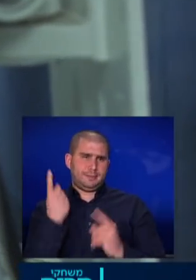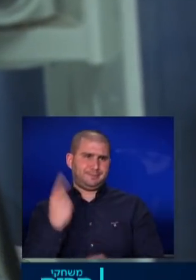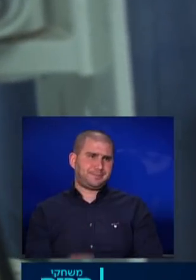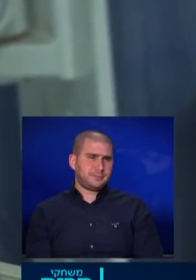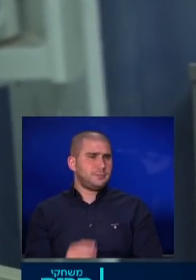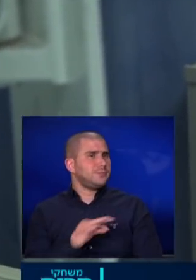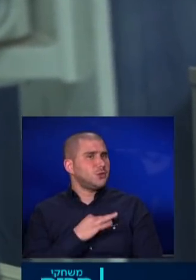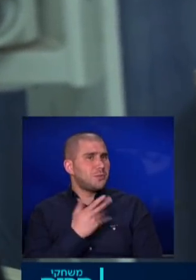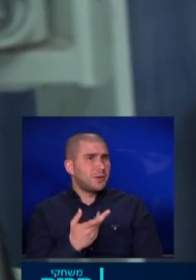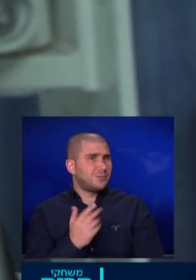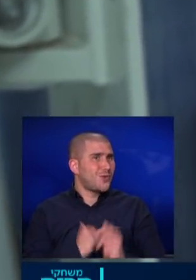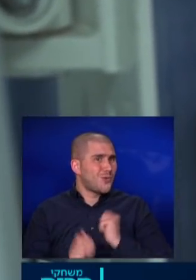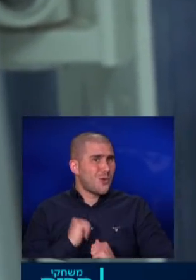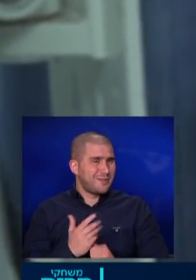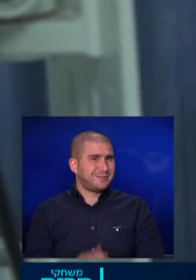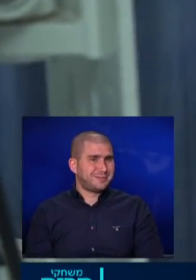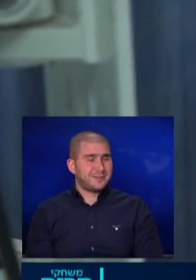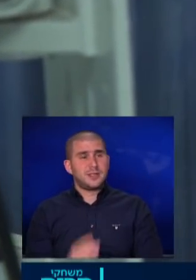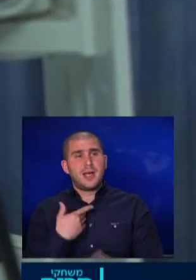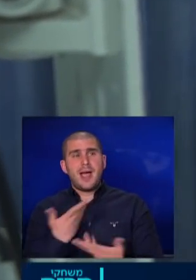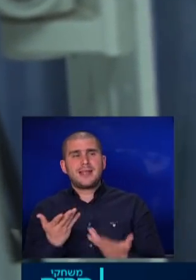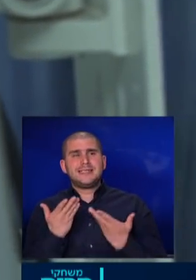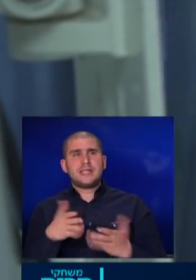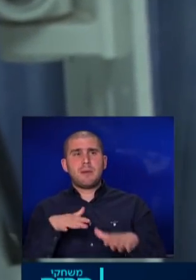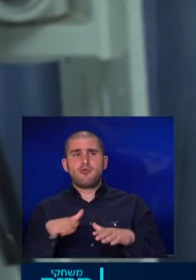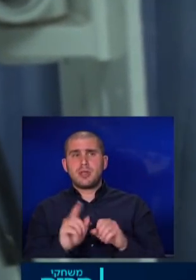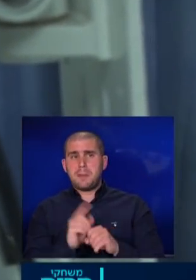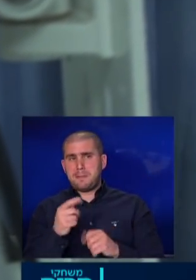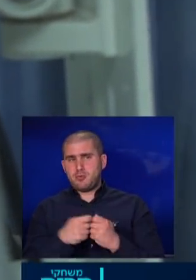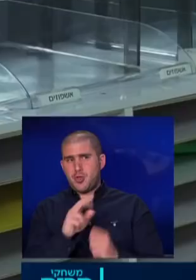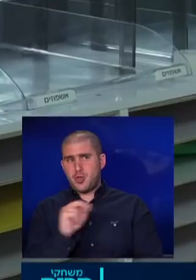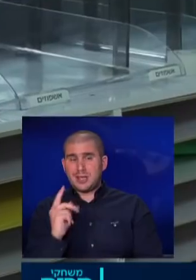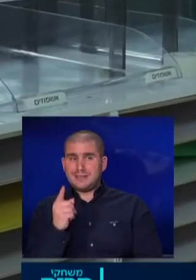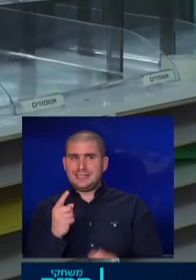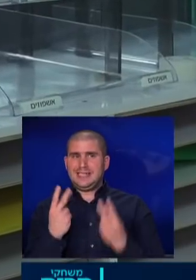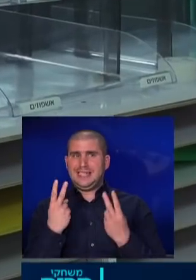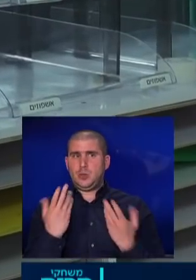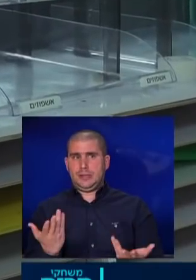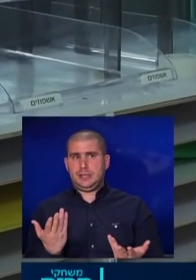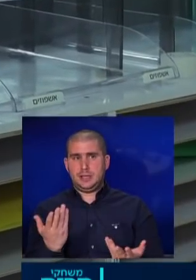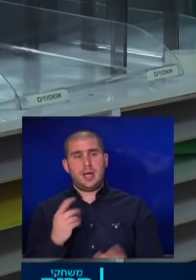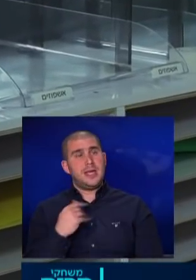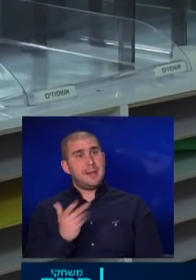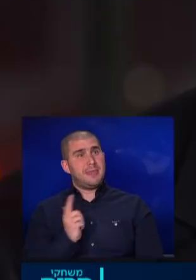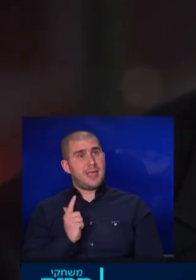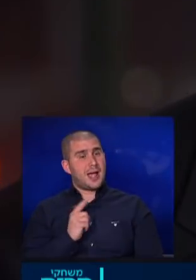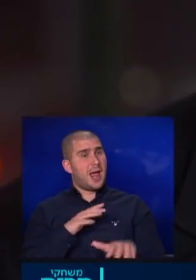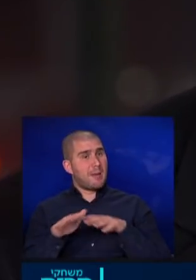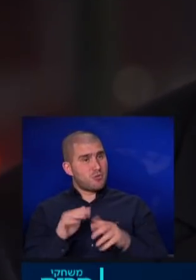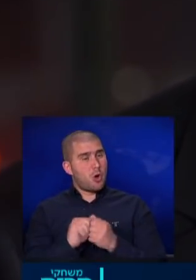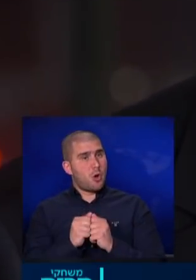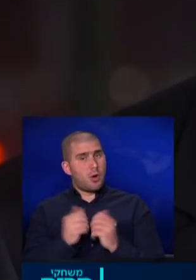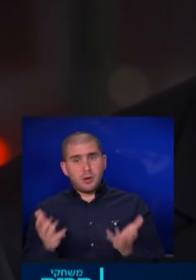שלומך? כואב לי קצת אין לנו שום סיוע ממשלתי כרגע בנושא הזה אבל זה חיוני אבל אם נחכה לממשלה או